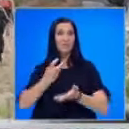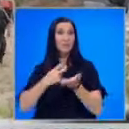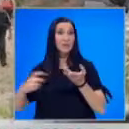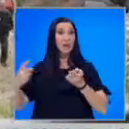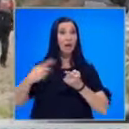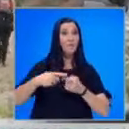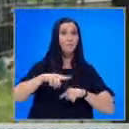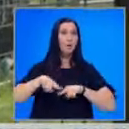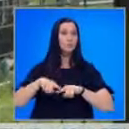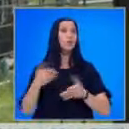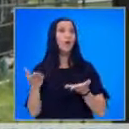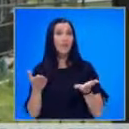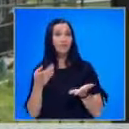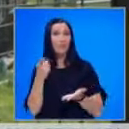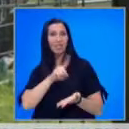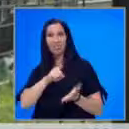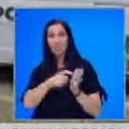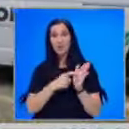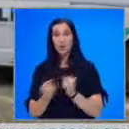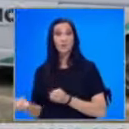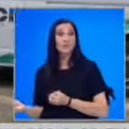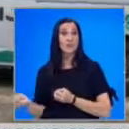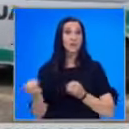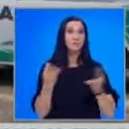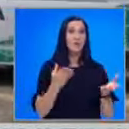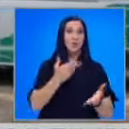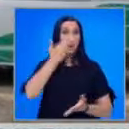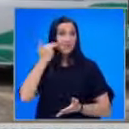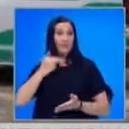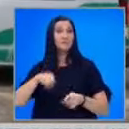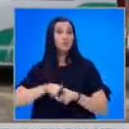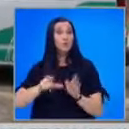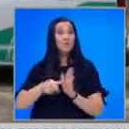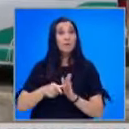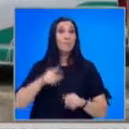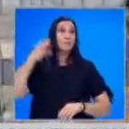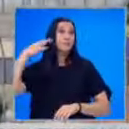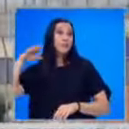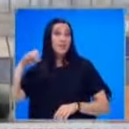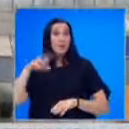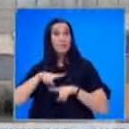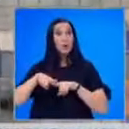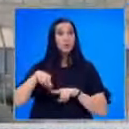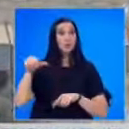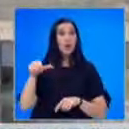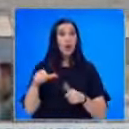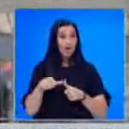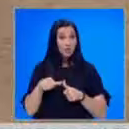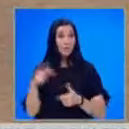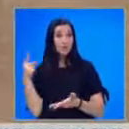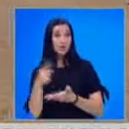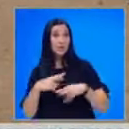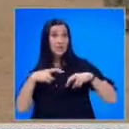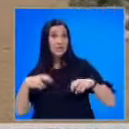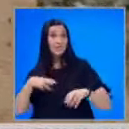Беларус, откъдето те незаконно се изпращат в Литва. Междувременно президентът на Беларус Александър Лукашенко нареди разследване на смъртта